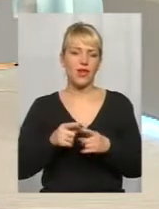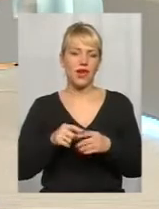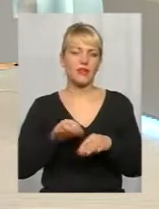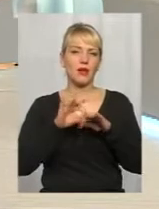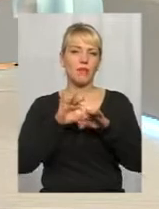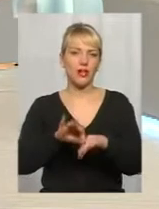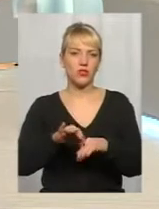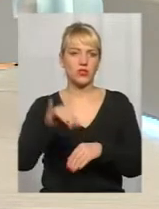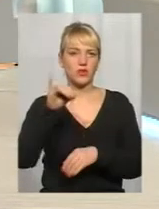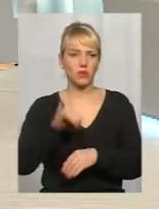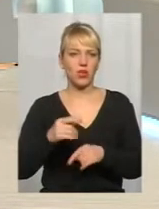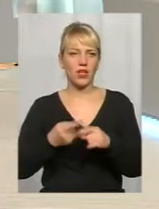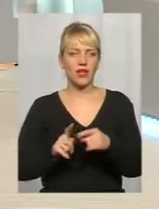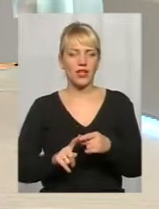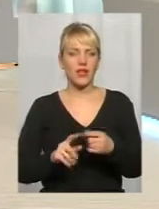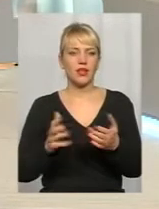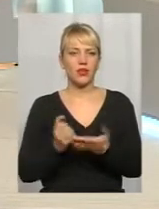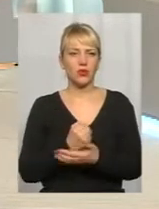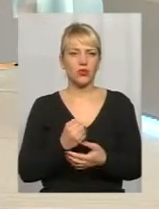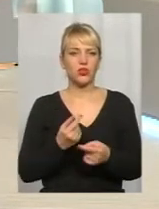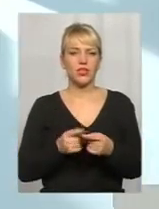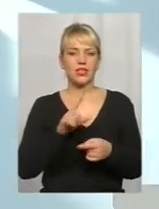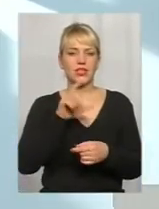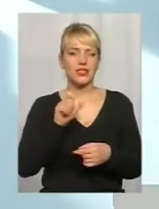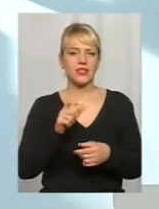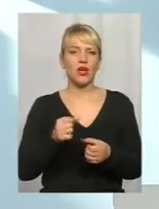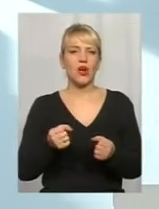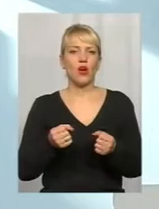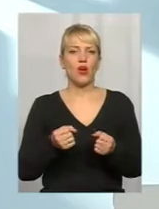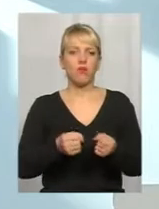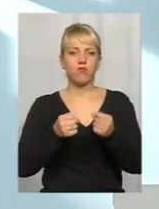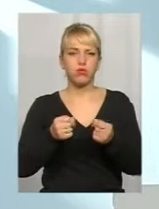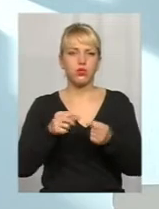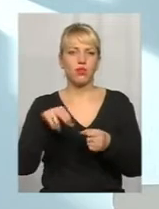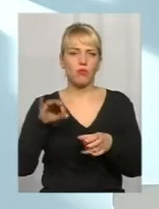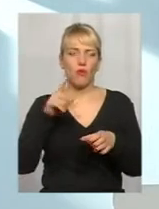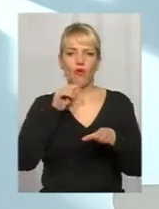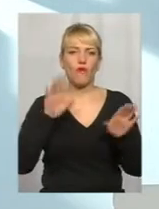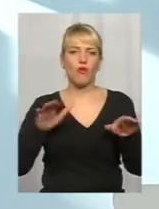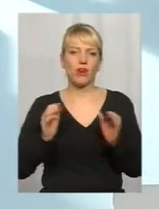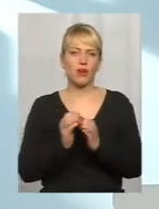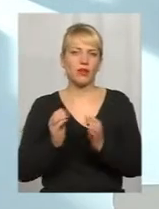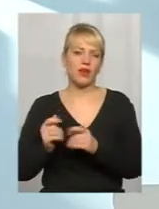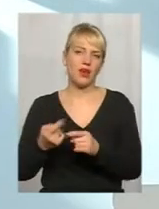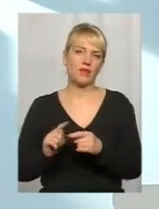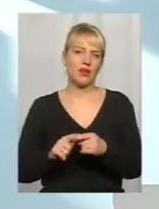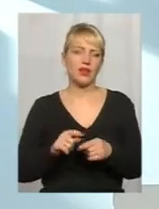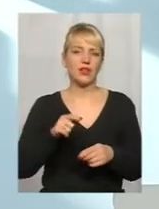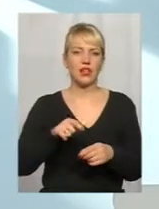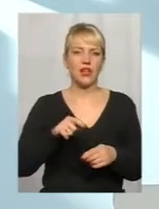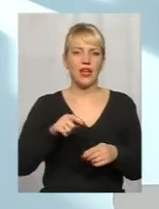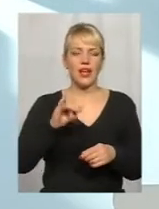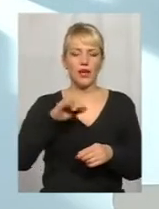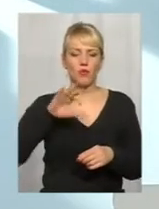данному случае, це получается із пушки по воробям, вони действительно обладають і прямим противовірусним эффектом, і імуностимулируючим,